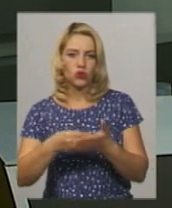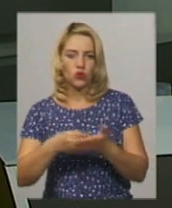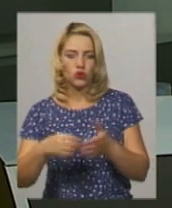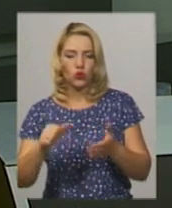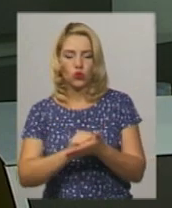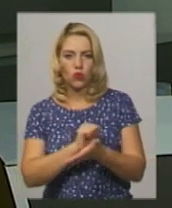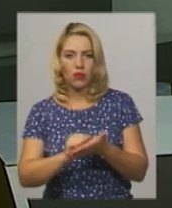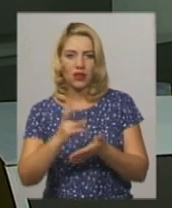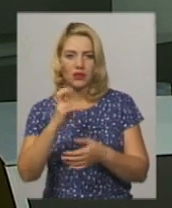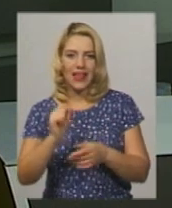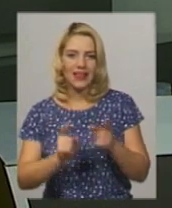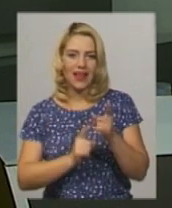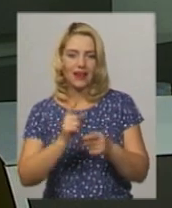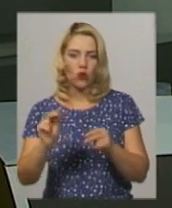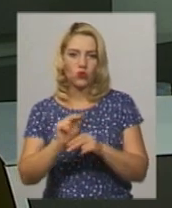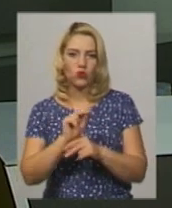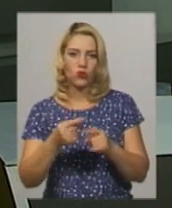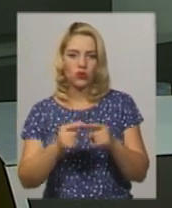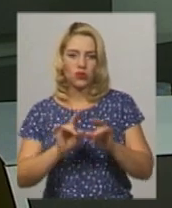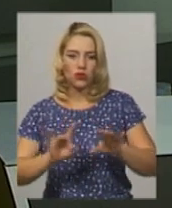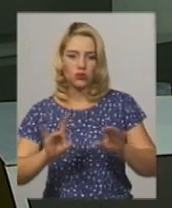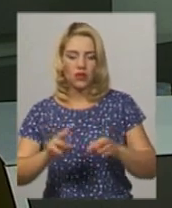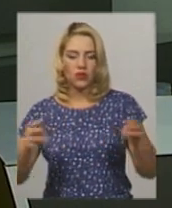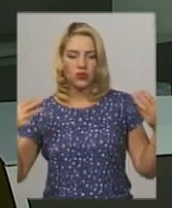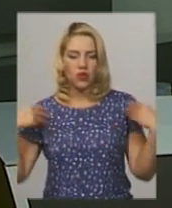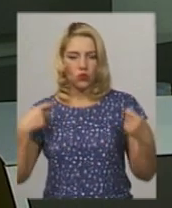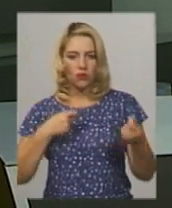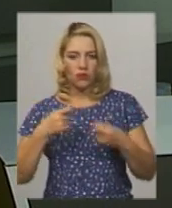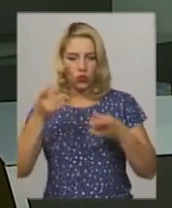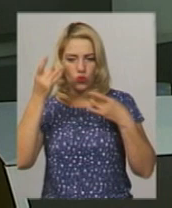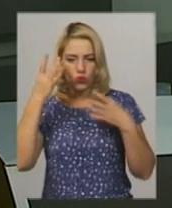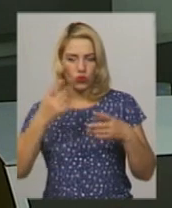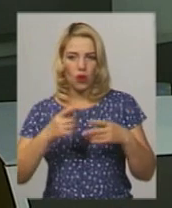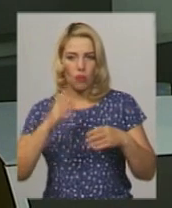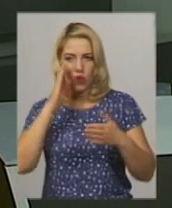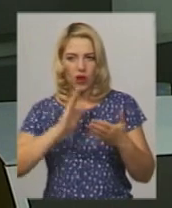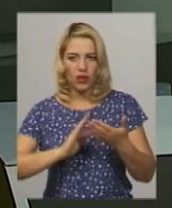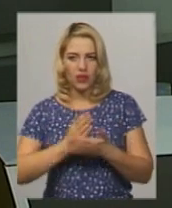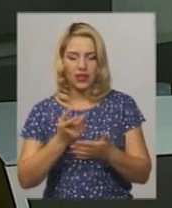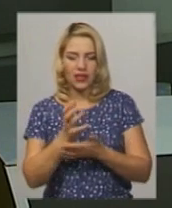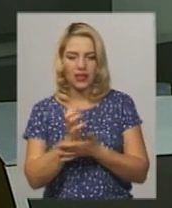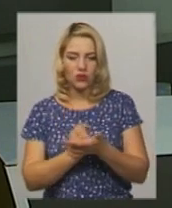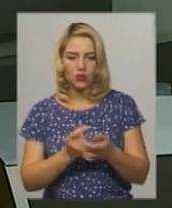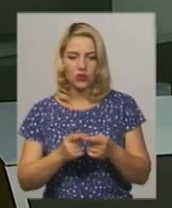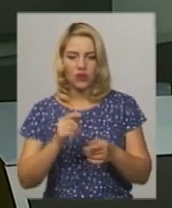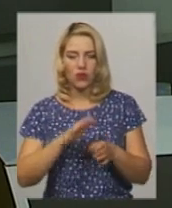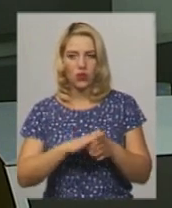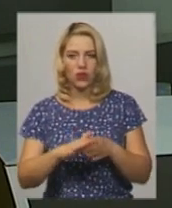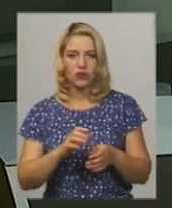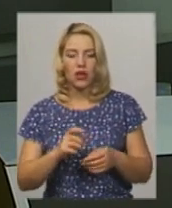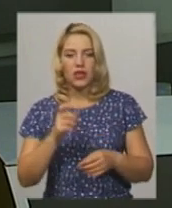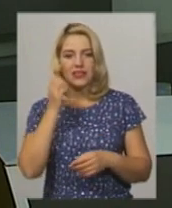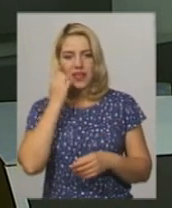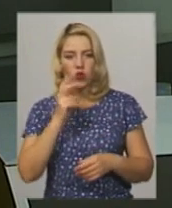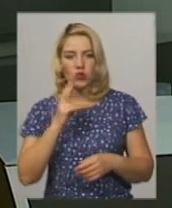реконструкцію. Про це розповів начальник управління культурної політики та ресурсів виконавчого комітету Старокостянтинівської міської ради Василь Муляр.